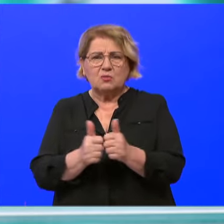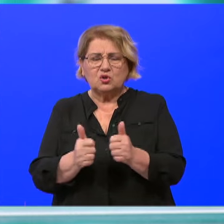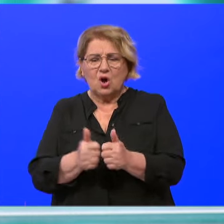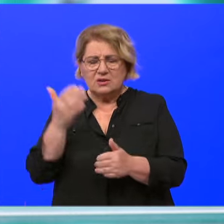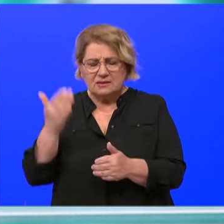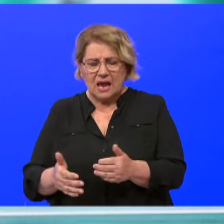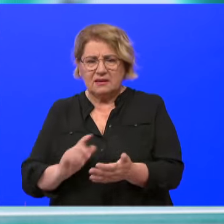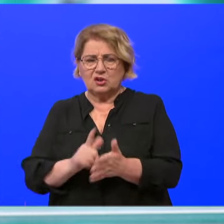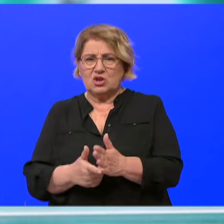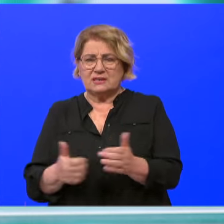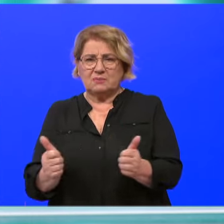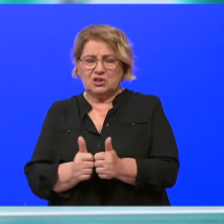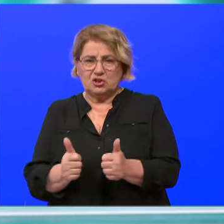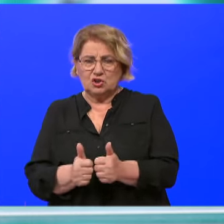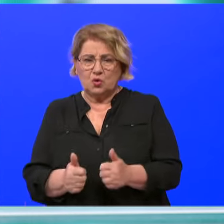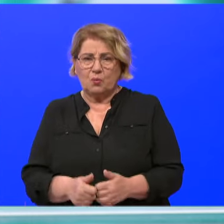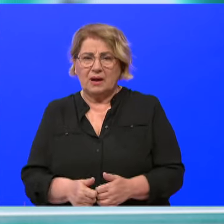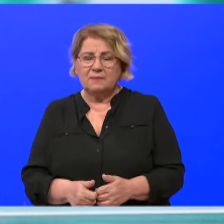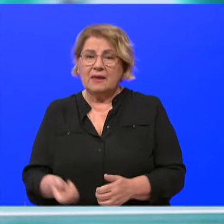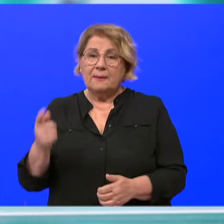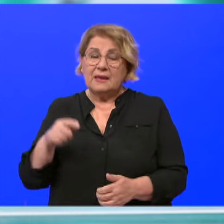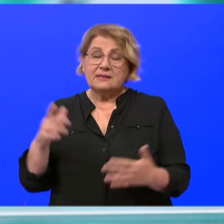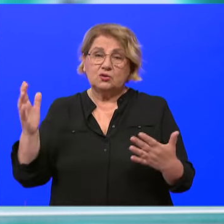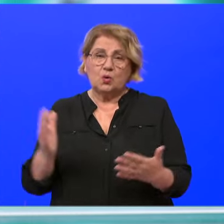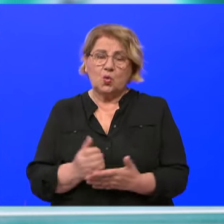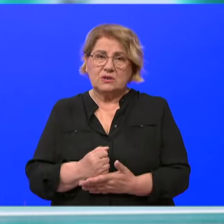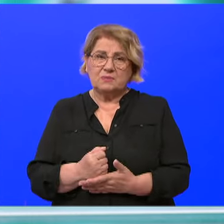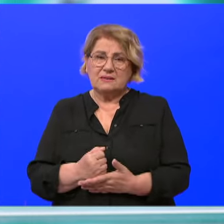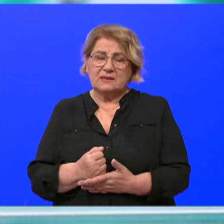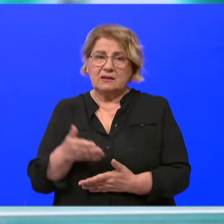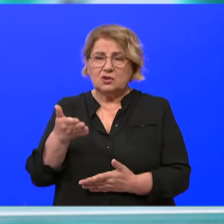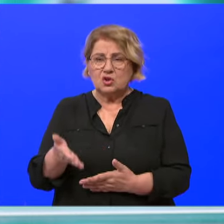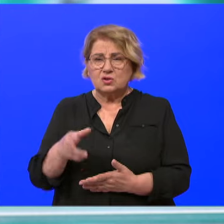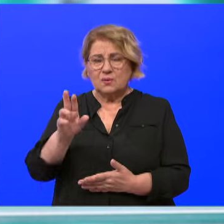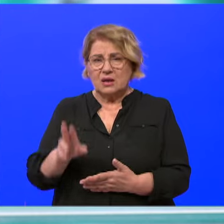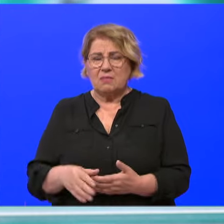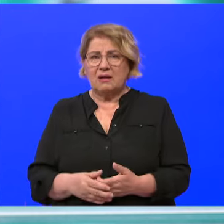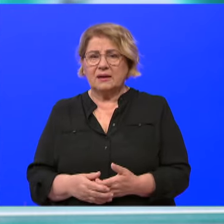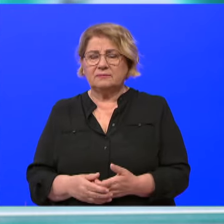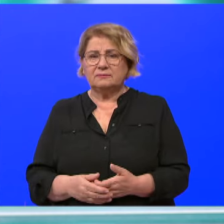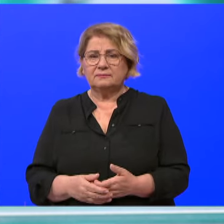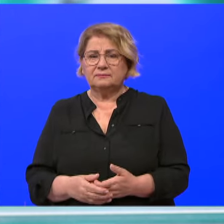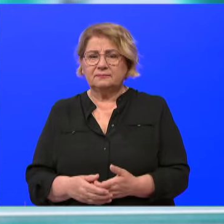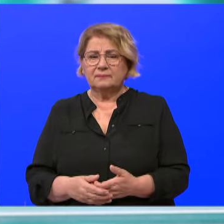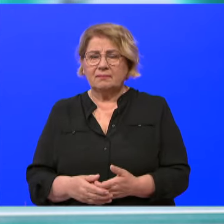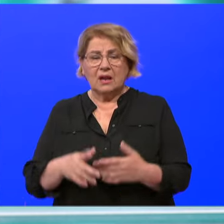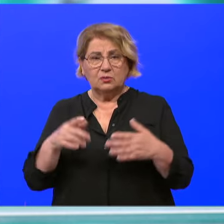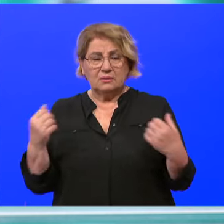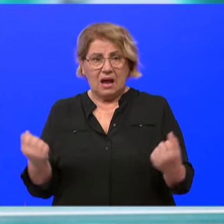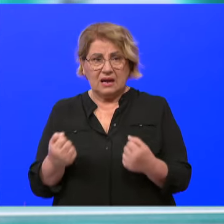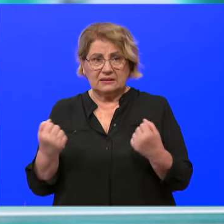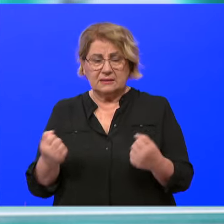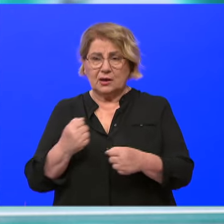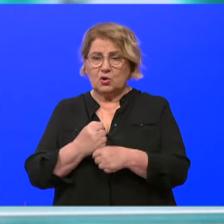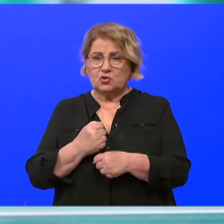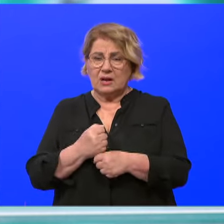zadnjega momenta, da su to uspjesi. U uspjesi su što smo imali u akcijama koje smo